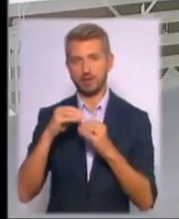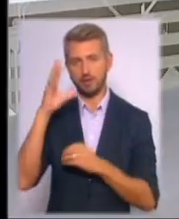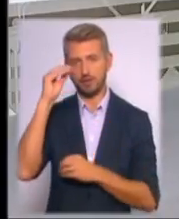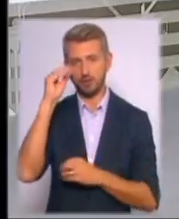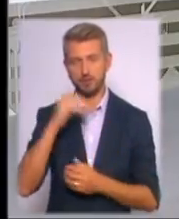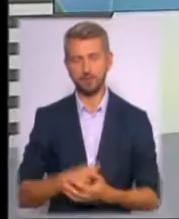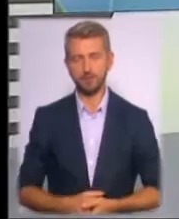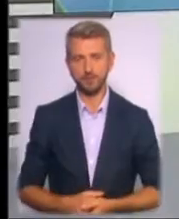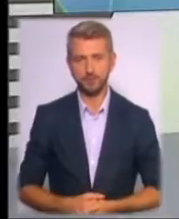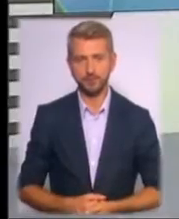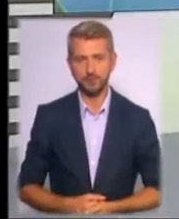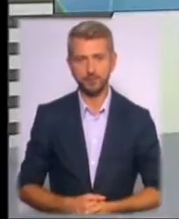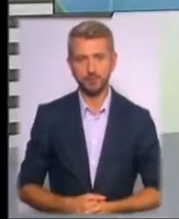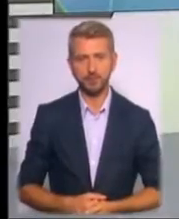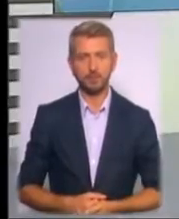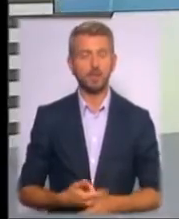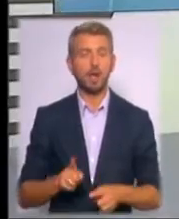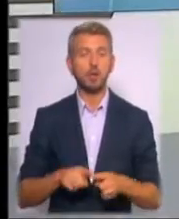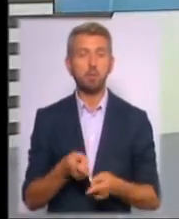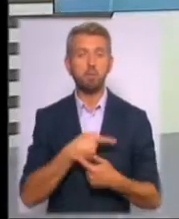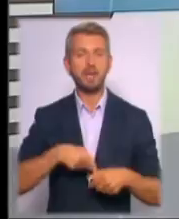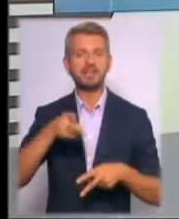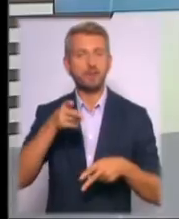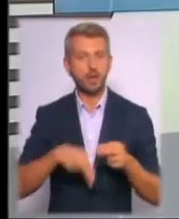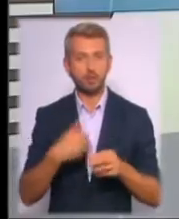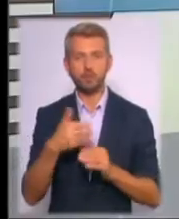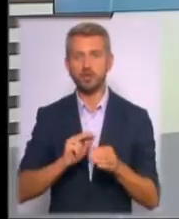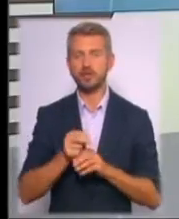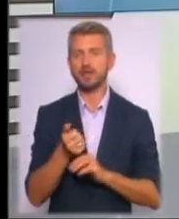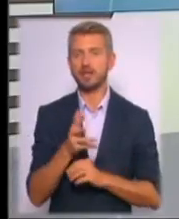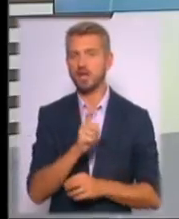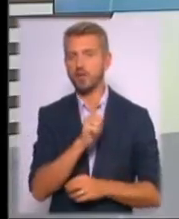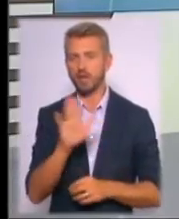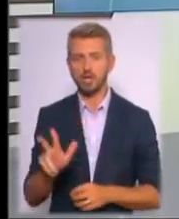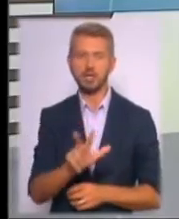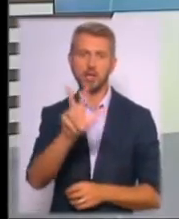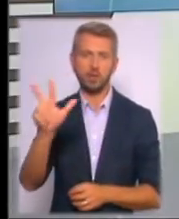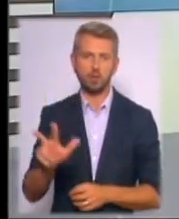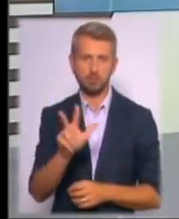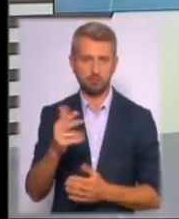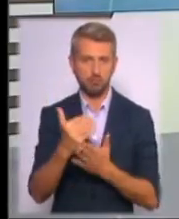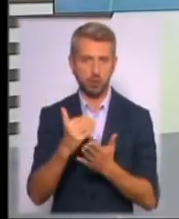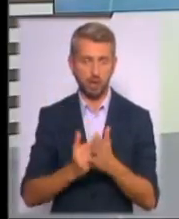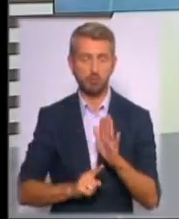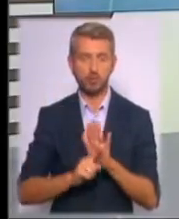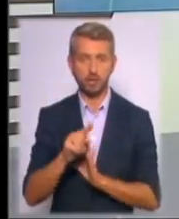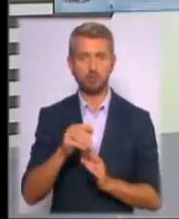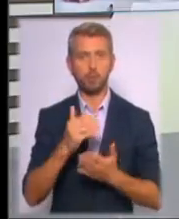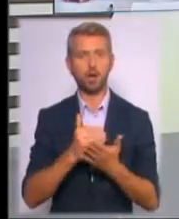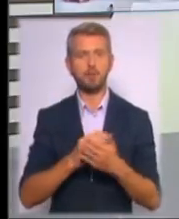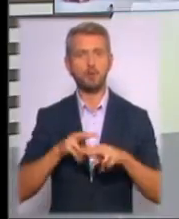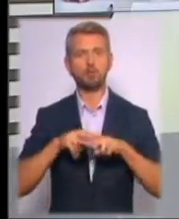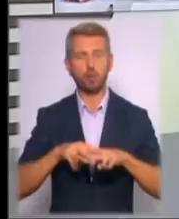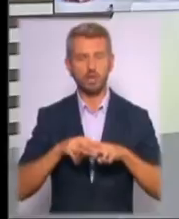години. І на цьому ми завершуємо. А вже за кілька хвилин тригодинний ефір розпочинає програма «Столиця». Ведучий